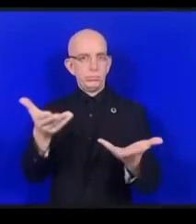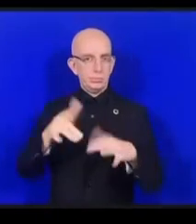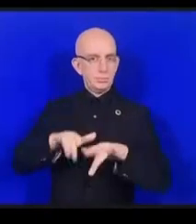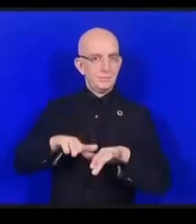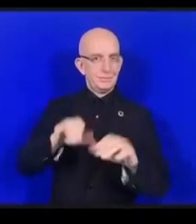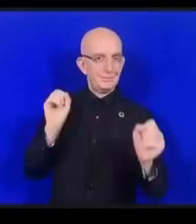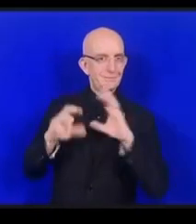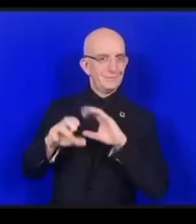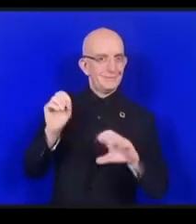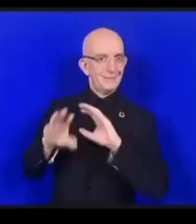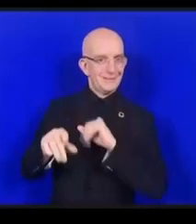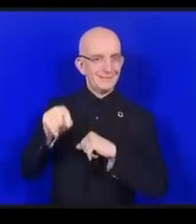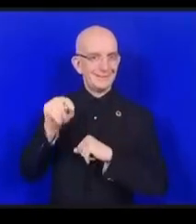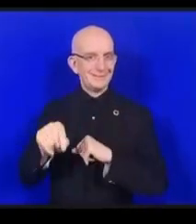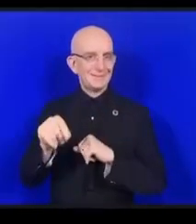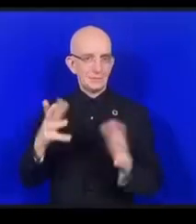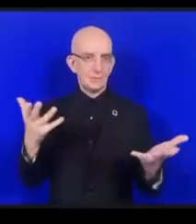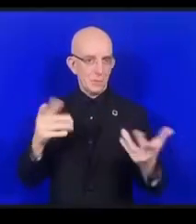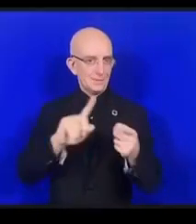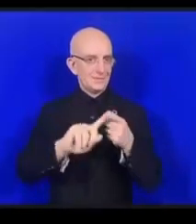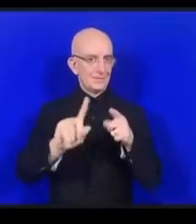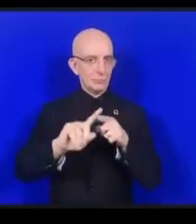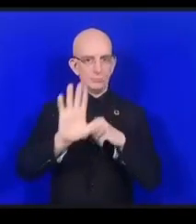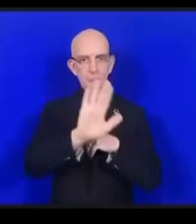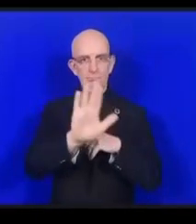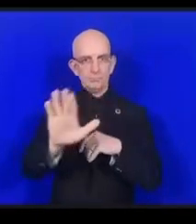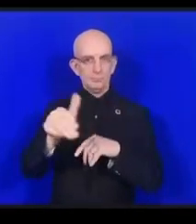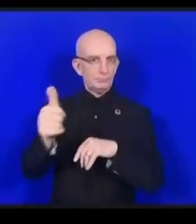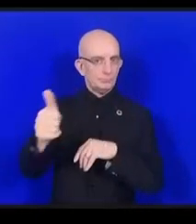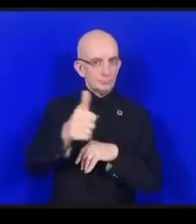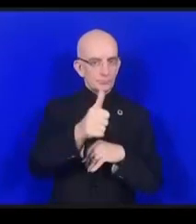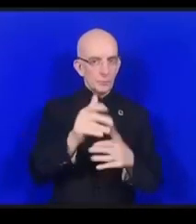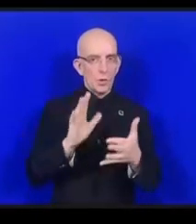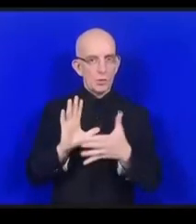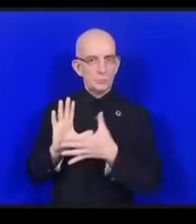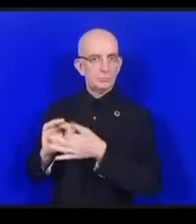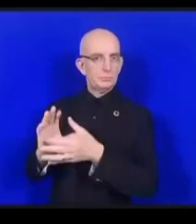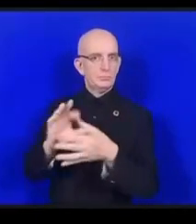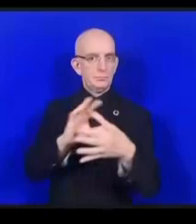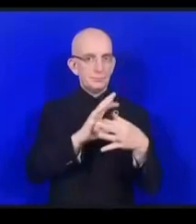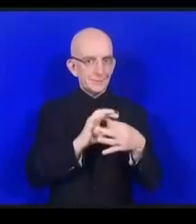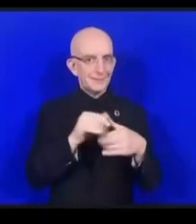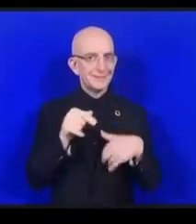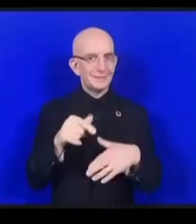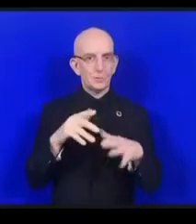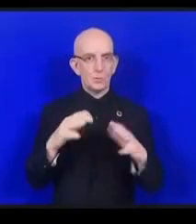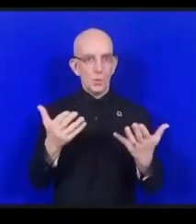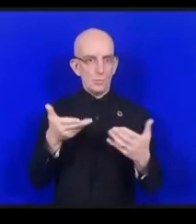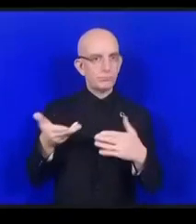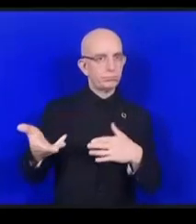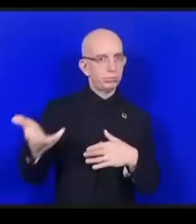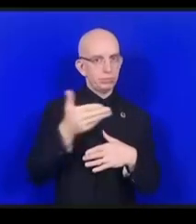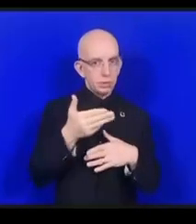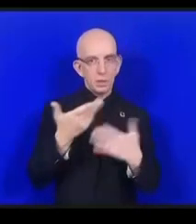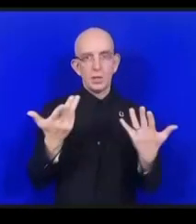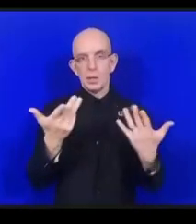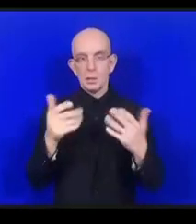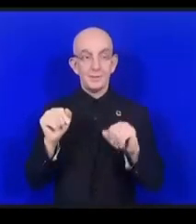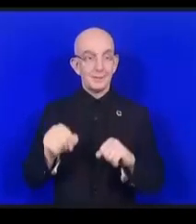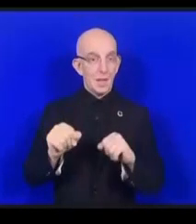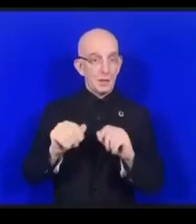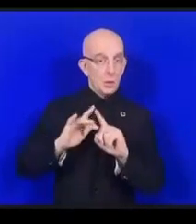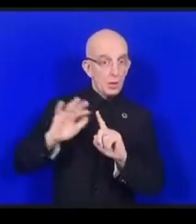et là vous allez utiliser le wifi qui est disponible mais sinon vous avez de nombreuses